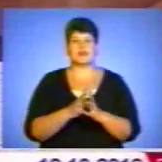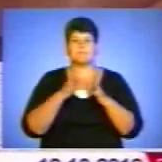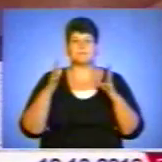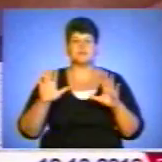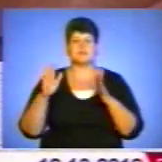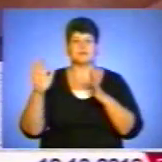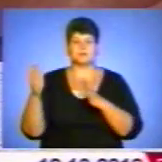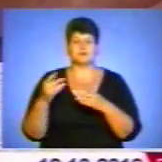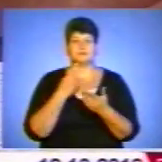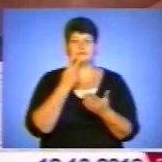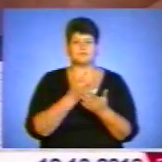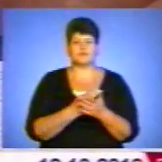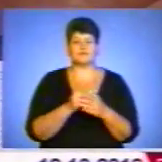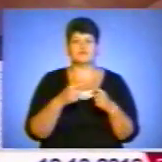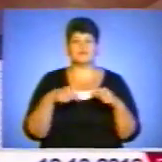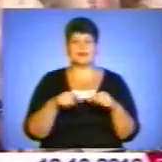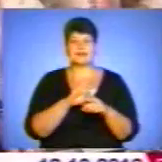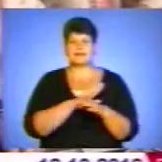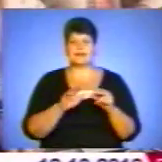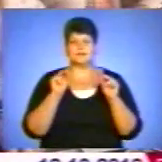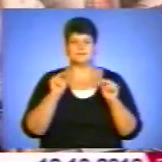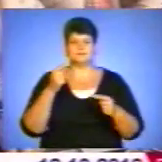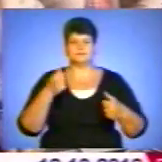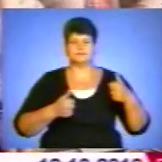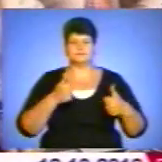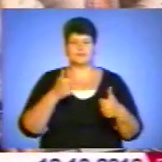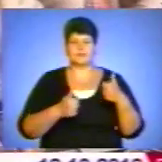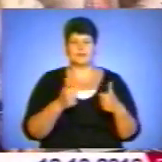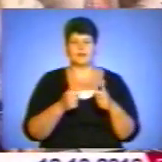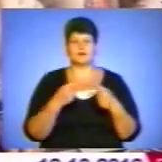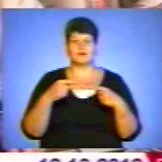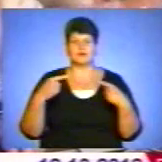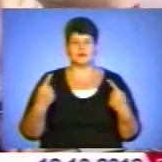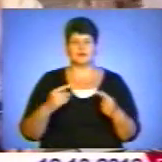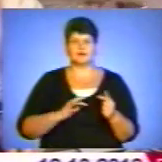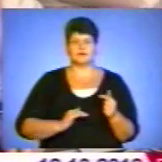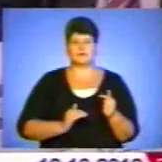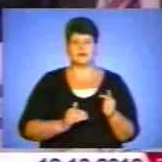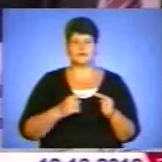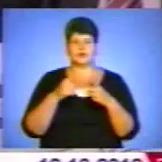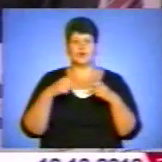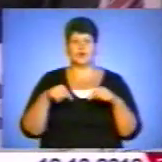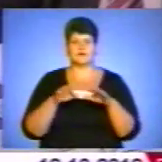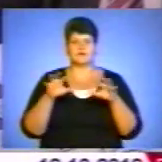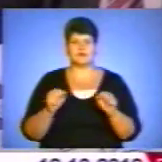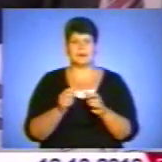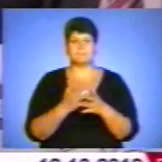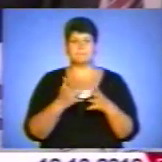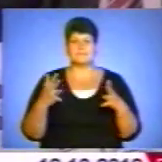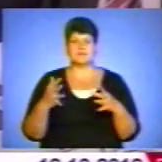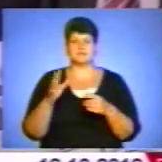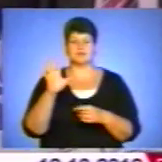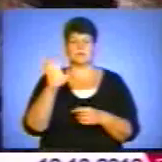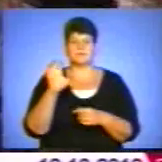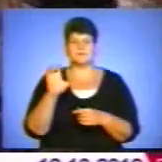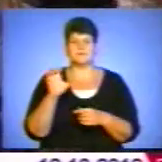виявили у сфері недобросовісної конкуренції і узгоджених дій суб'єктів господарювання та органів влади. Понад півсотні. І майже